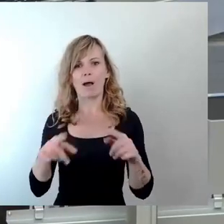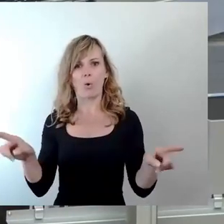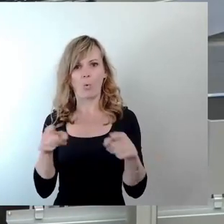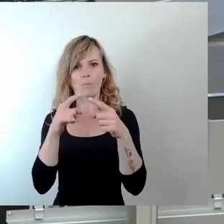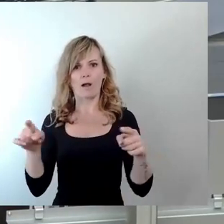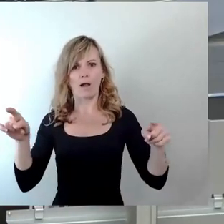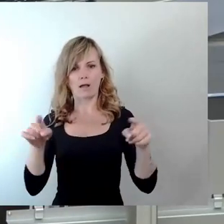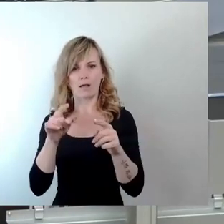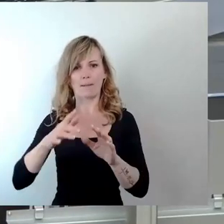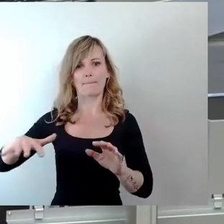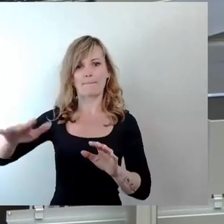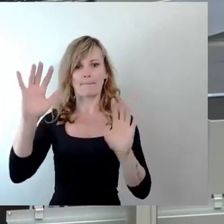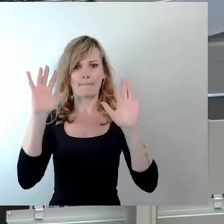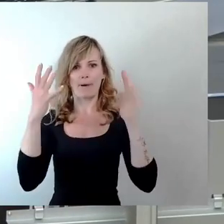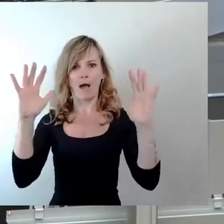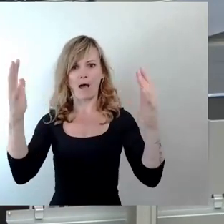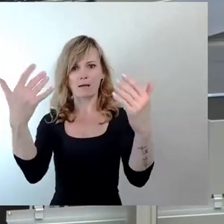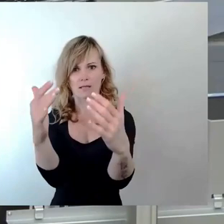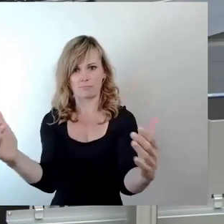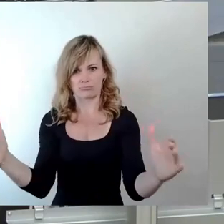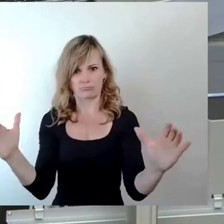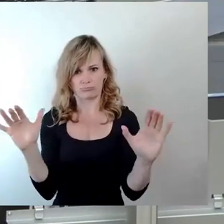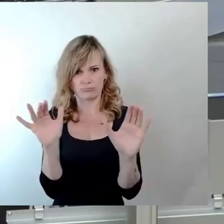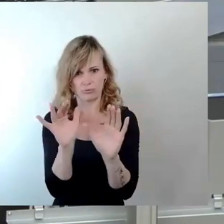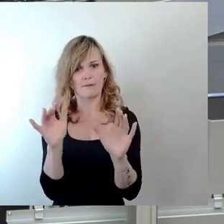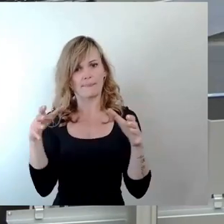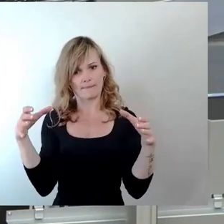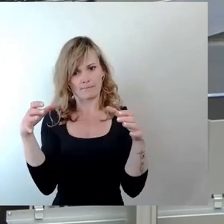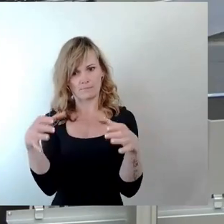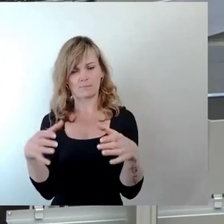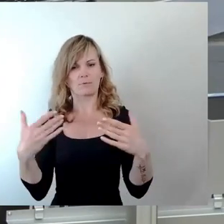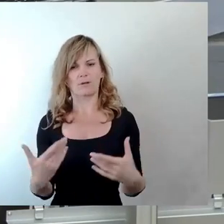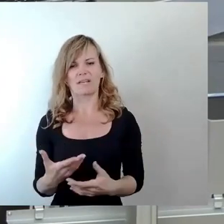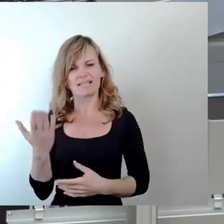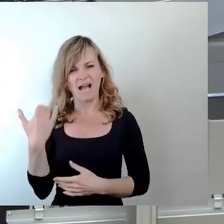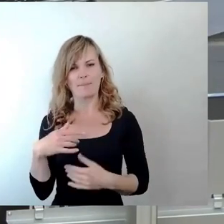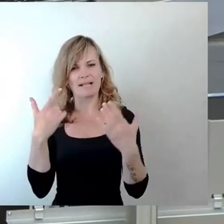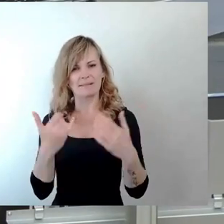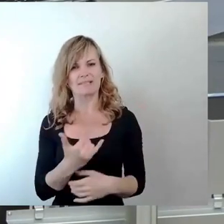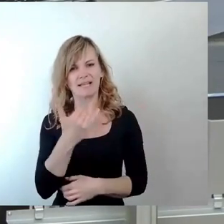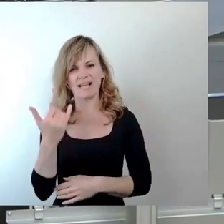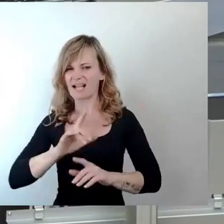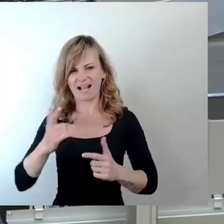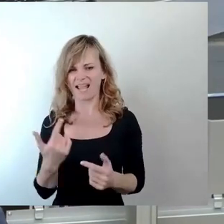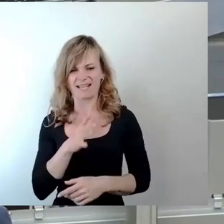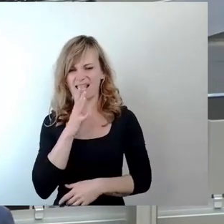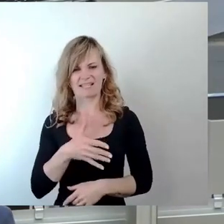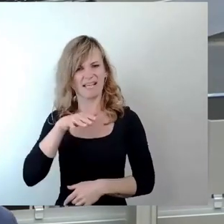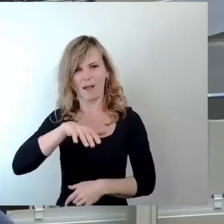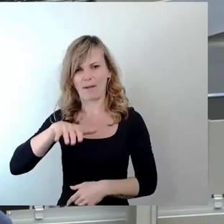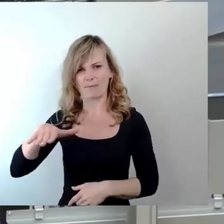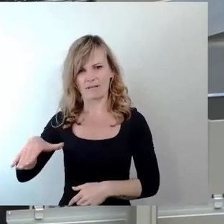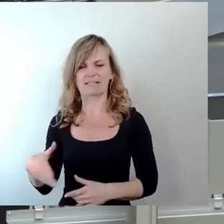integriert. Da gab es diesen hässlichen Parkplatz noch nicht bei den Erweiterungsbauten der 70er-Jahre. Ja, das ist jetzt die Salamitaktik. Stück, Stück,